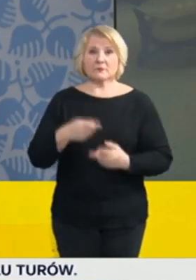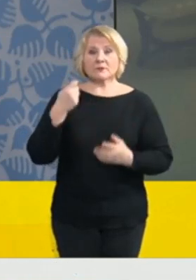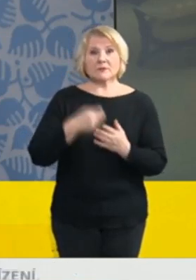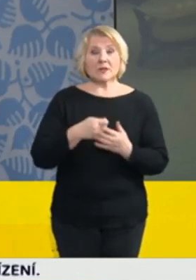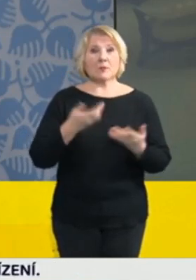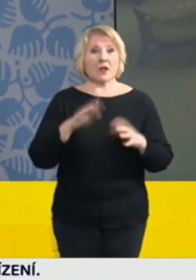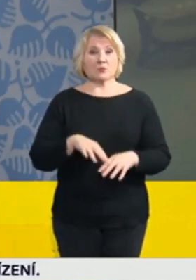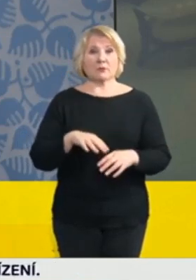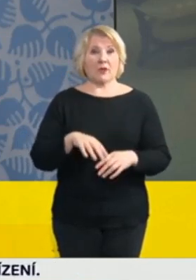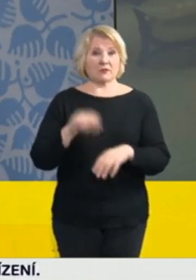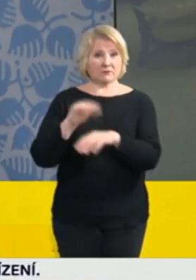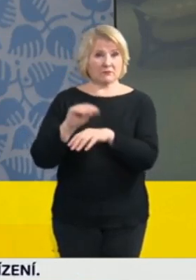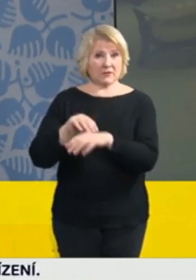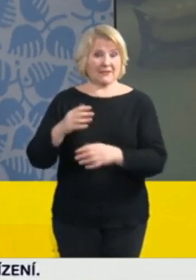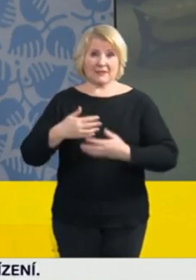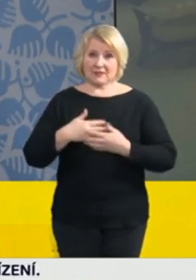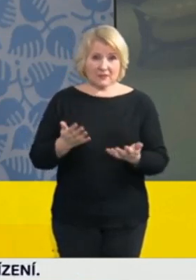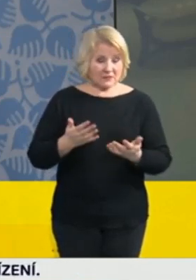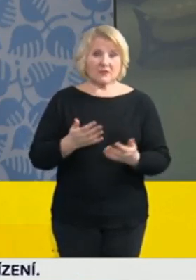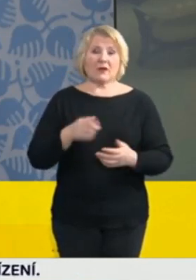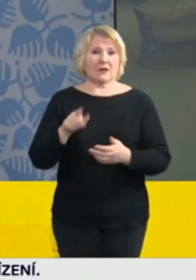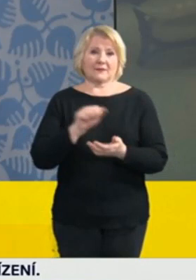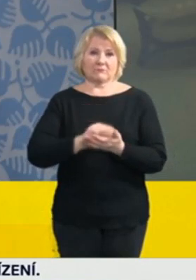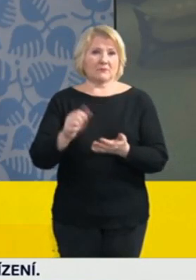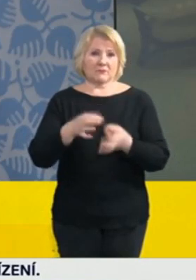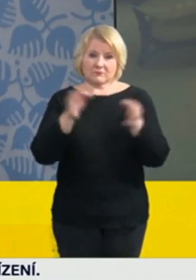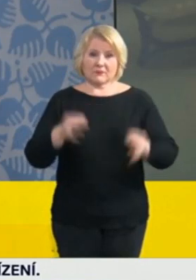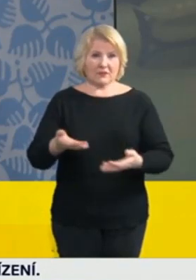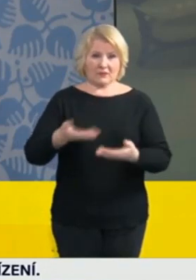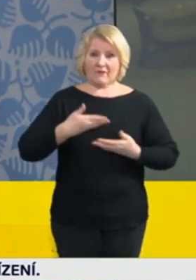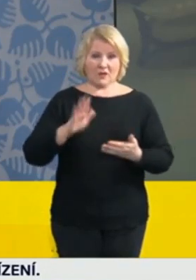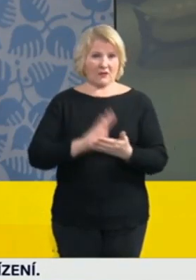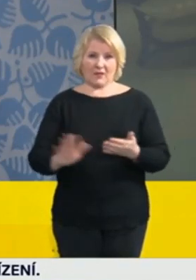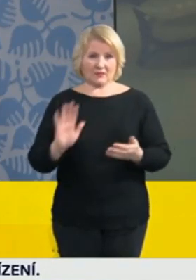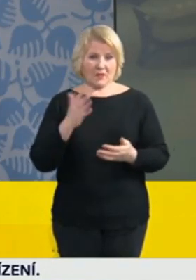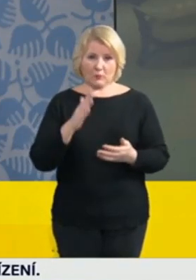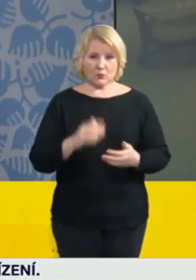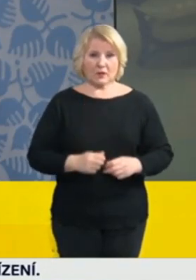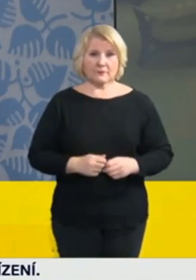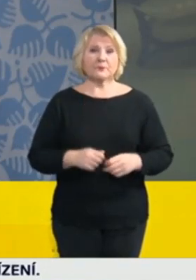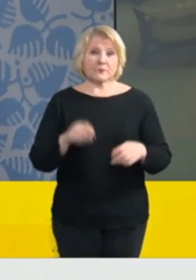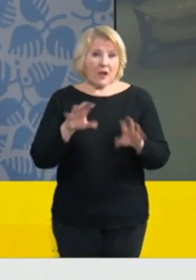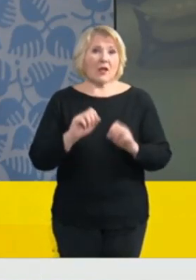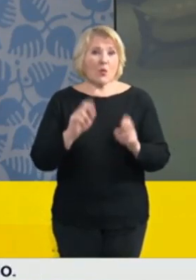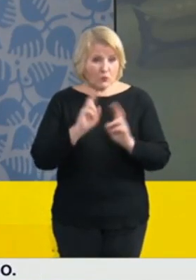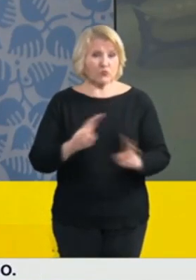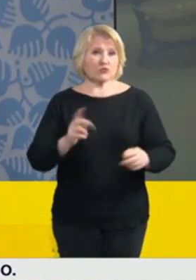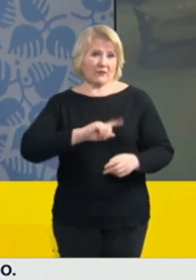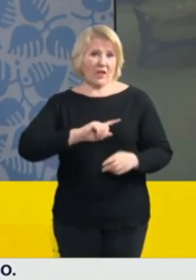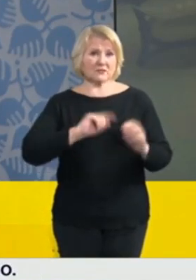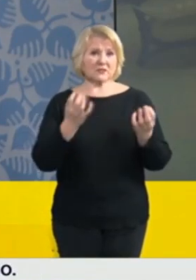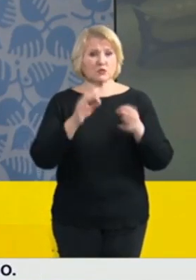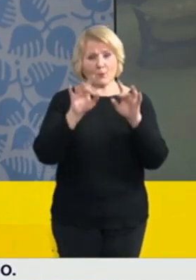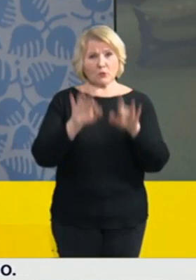nepožádá, tak mu nebude ten certifikát okamžitě po vakcinaci vytištěn, ale může se k němu dostat kdykoliv potom